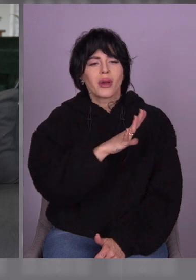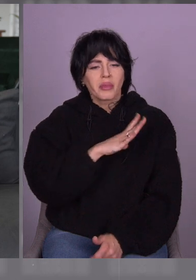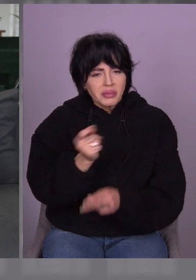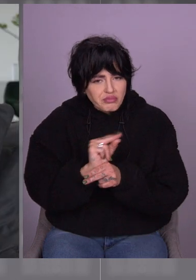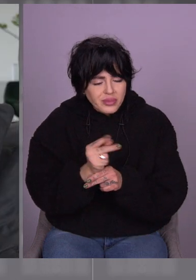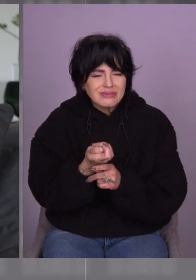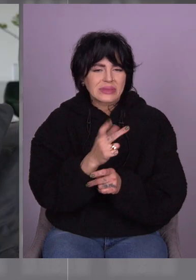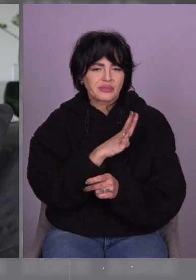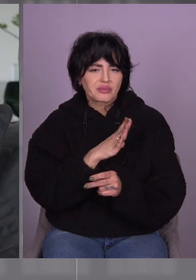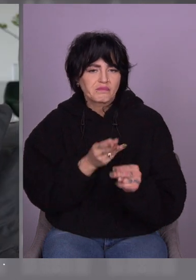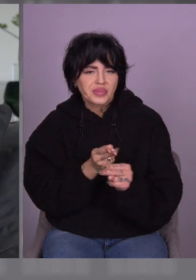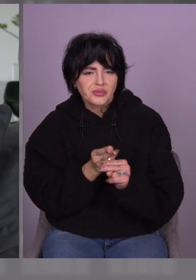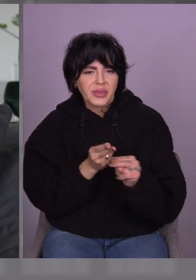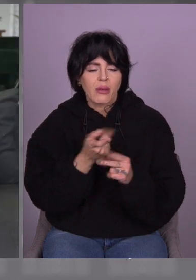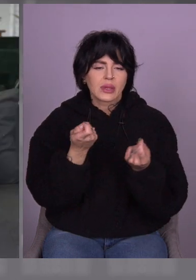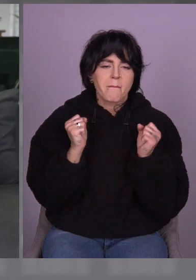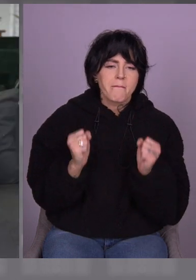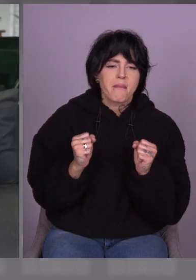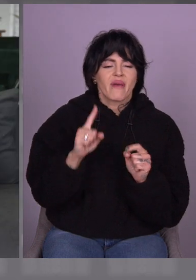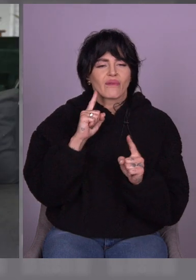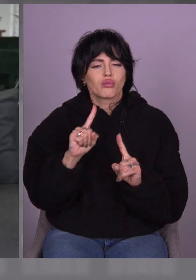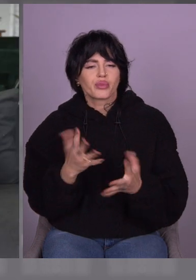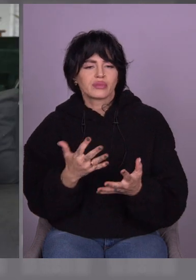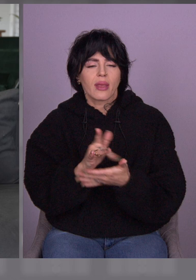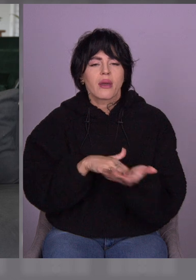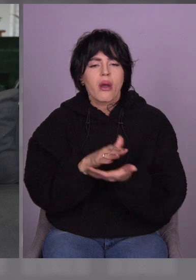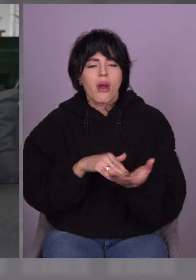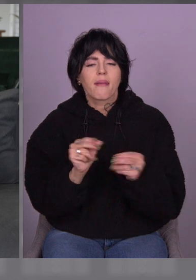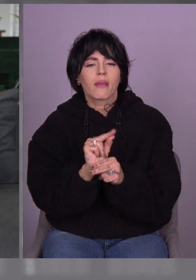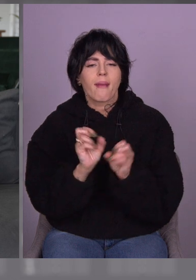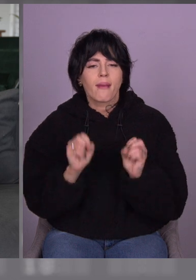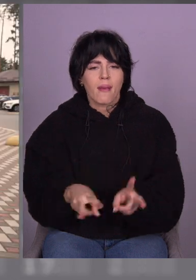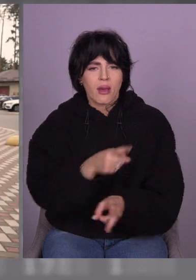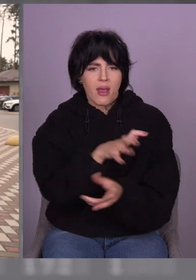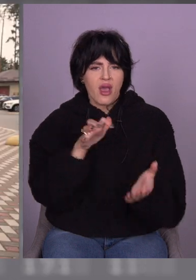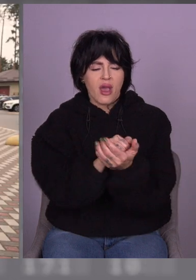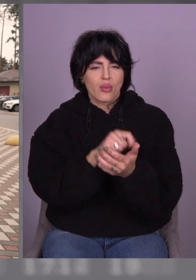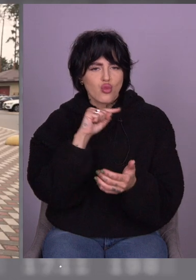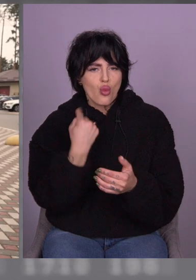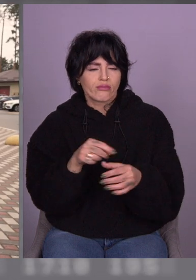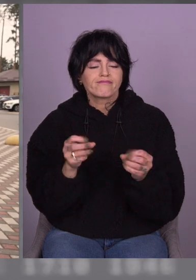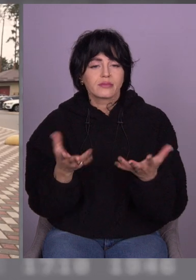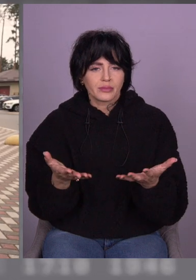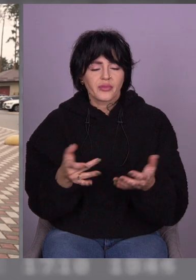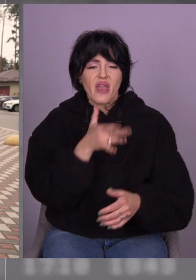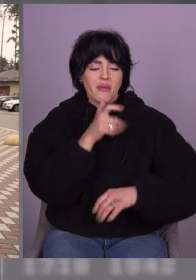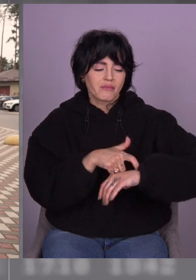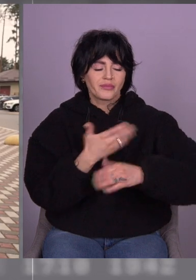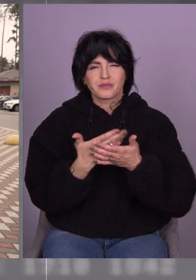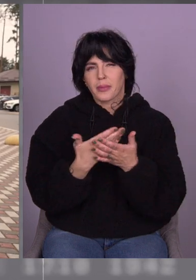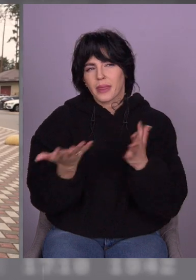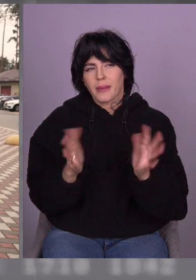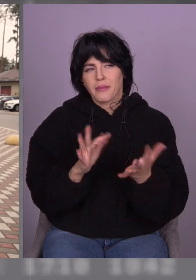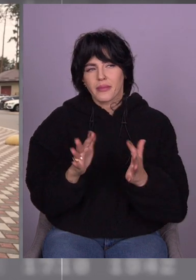раку, і ми боялися дуже, що як буде продовжуватися лікування. Близько п'ятої години, якщо я не